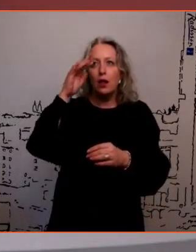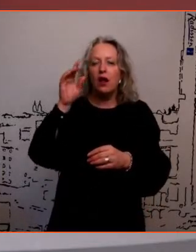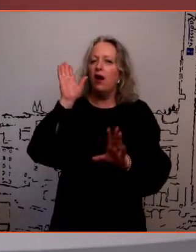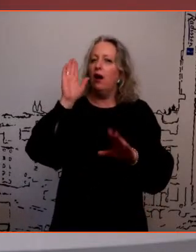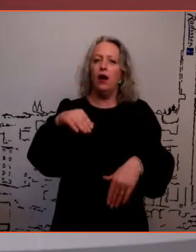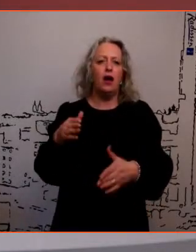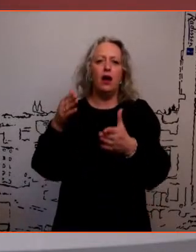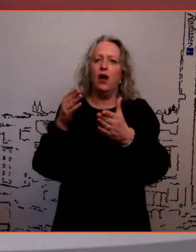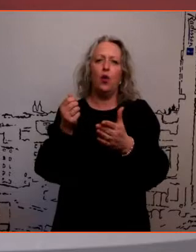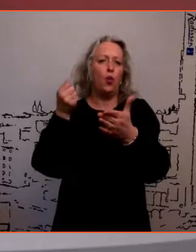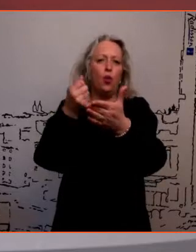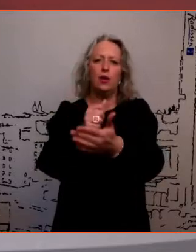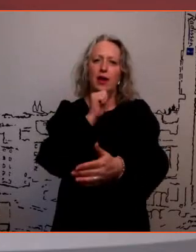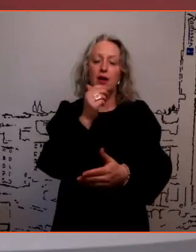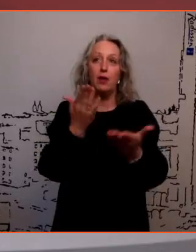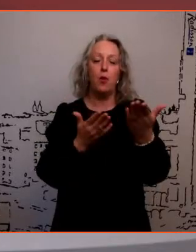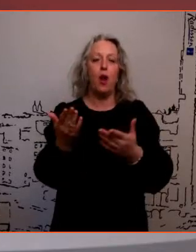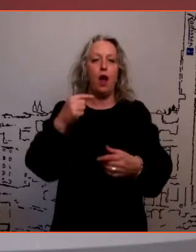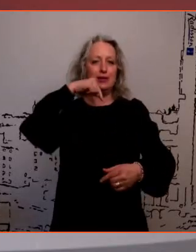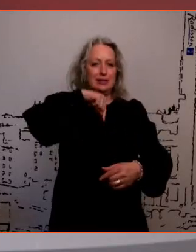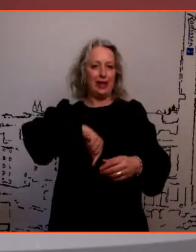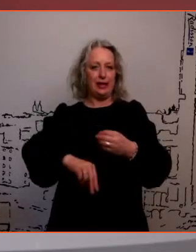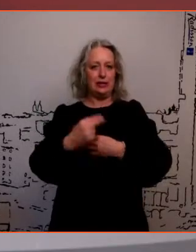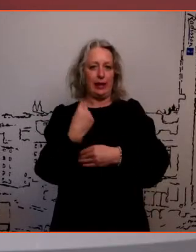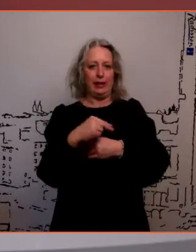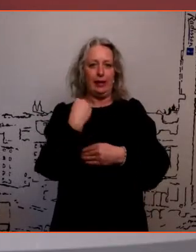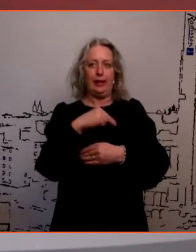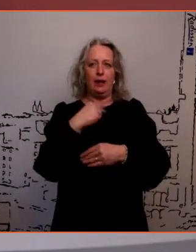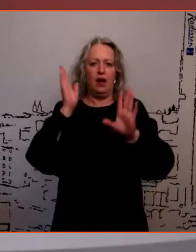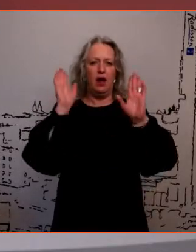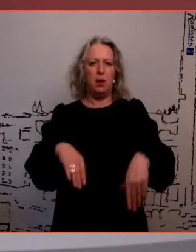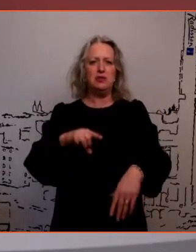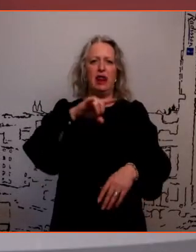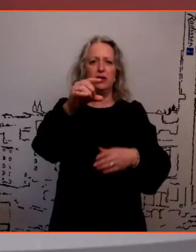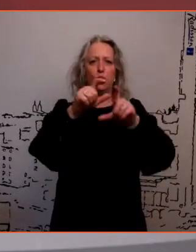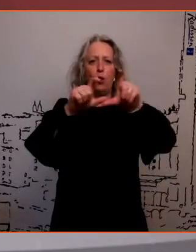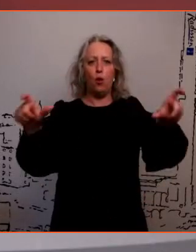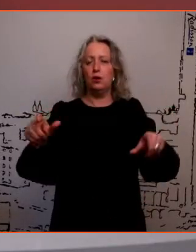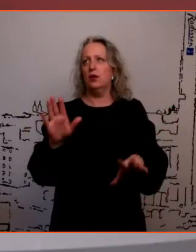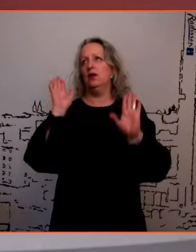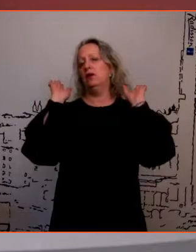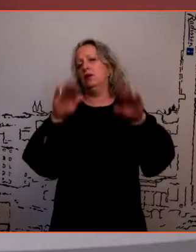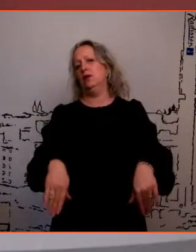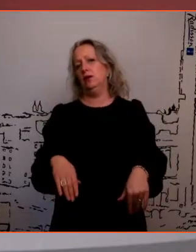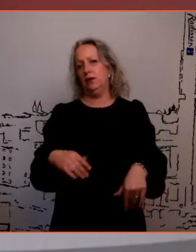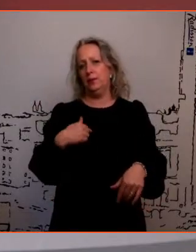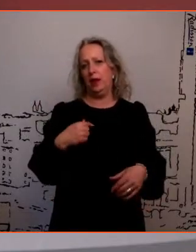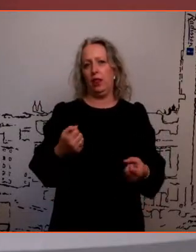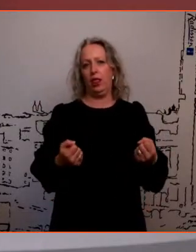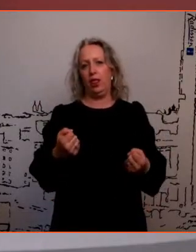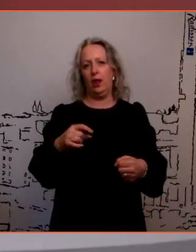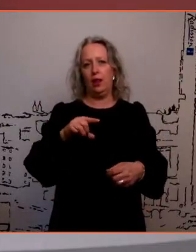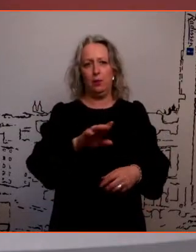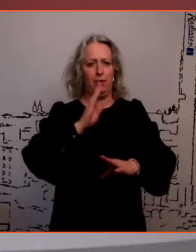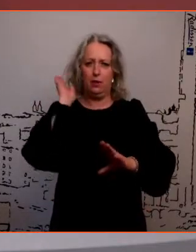oleme sellised superkriitikud enda sees, et ah, mis lennukool, et aga me ei ole mingi lendur on. Ja ma nagu ei...